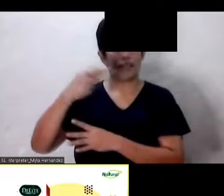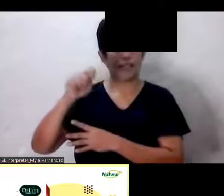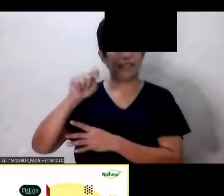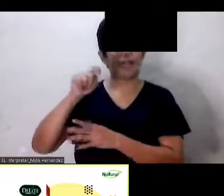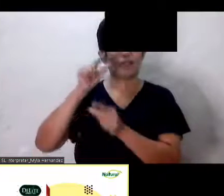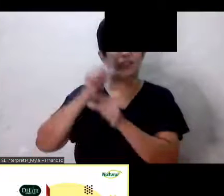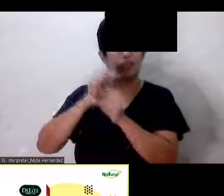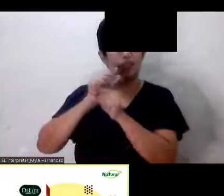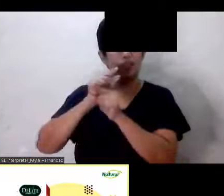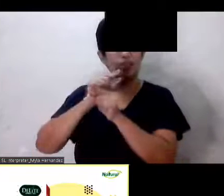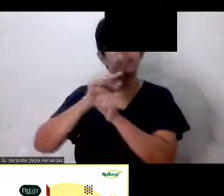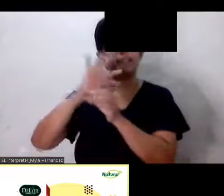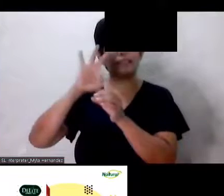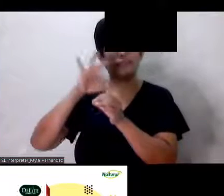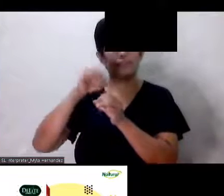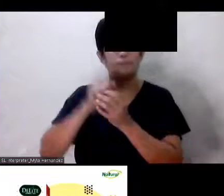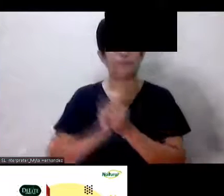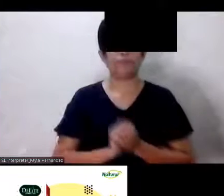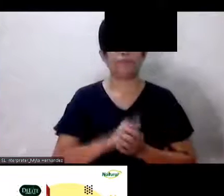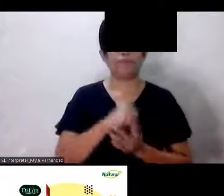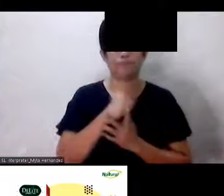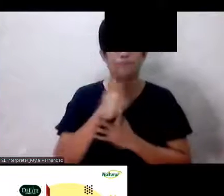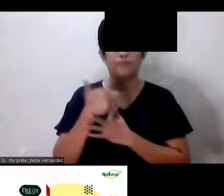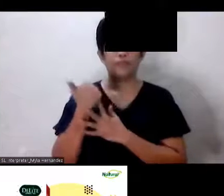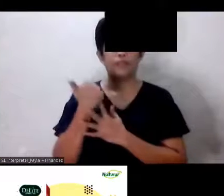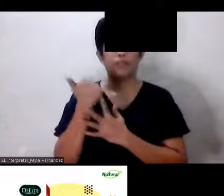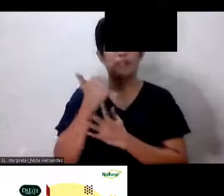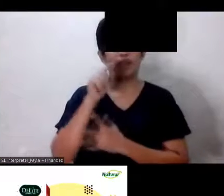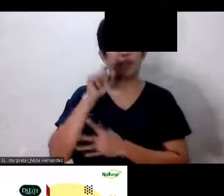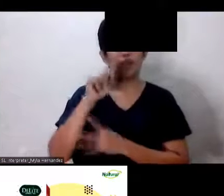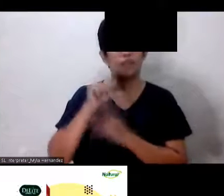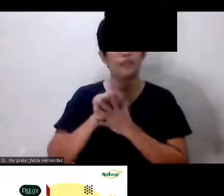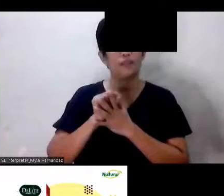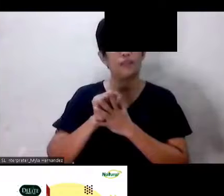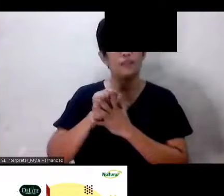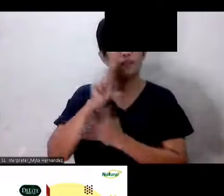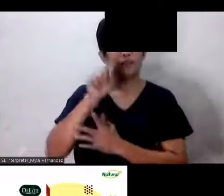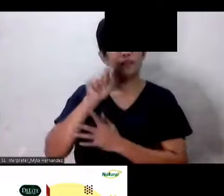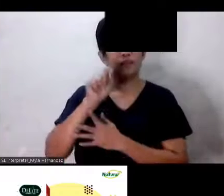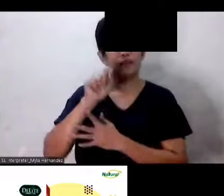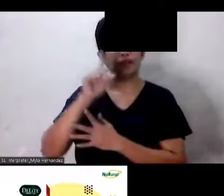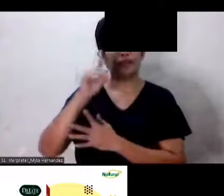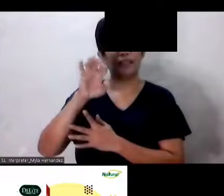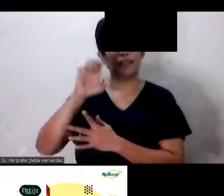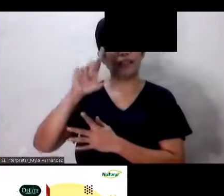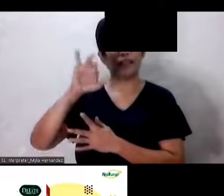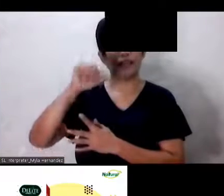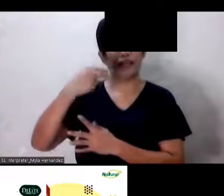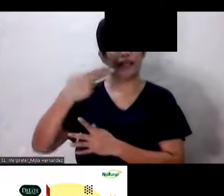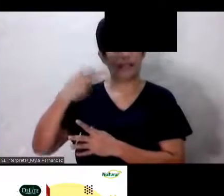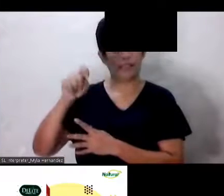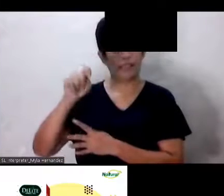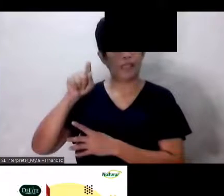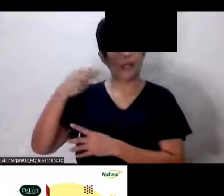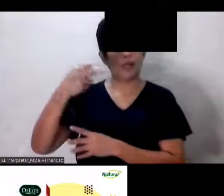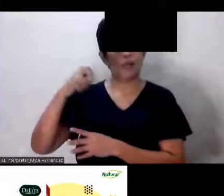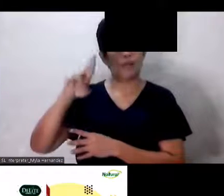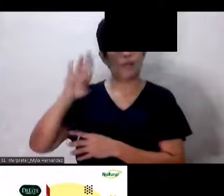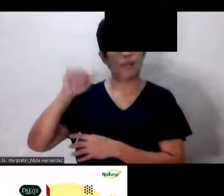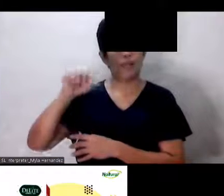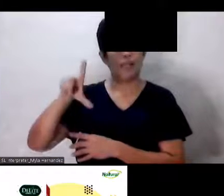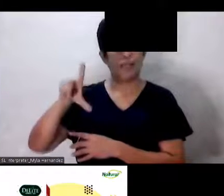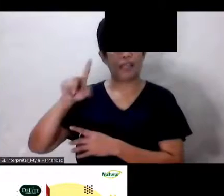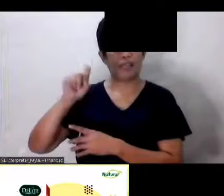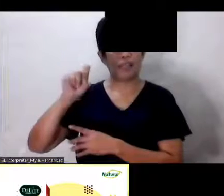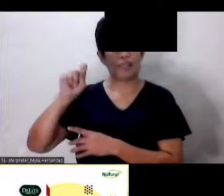Yes Brother Eng Yung ginger tea ba natin O yung mga turmeric O yung better yet Yung Delight Herbal Tea Pwede daw ba sa Sword Throat Nagtatanong